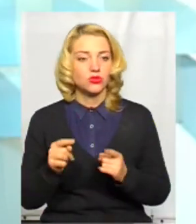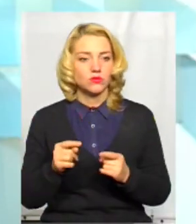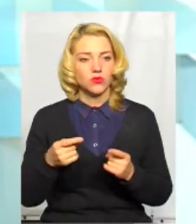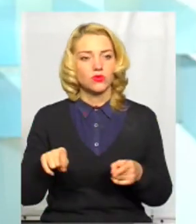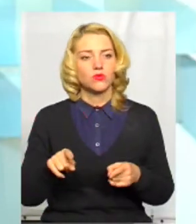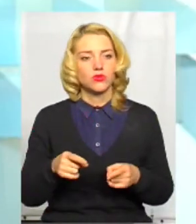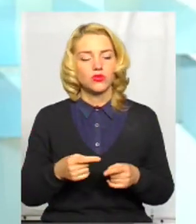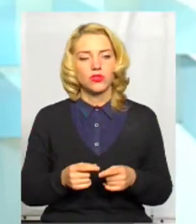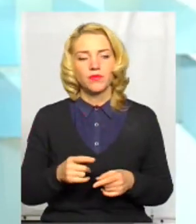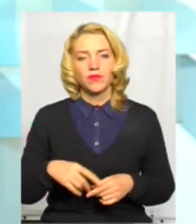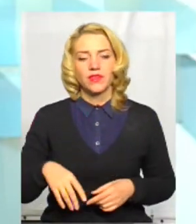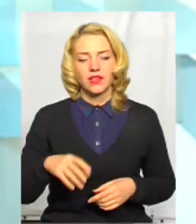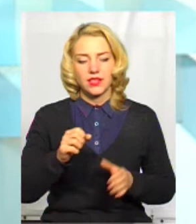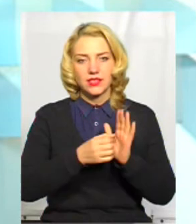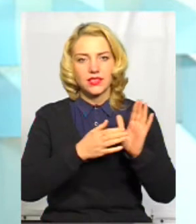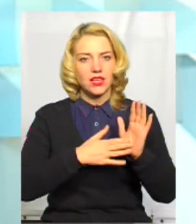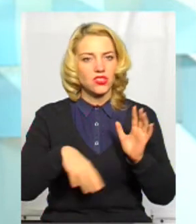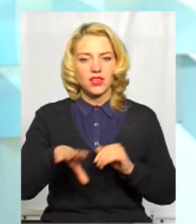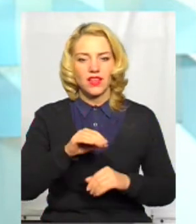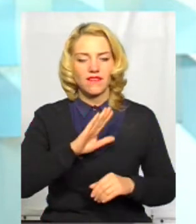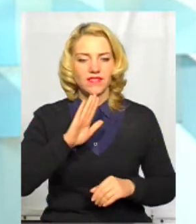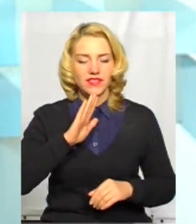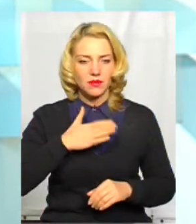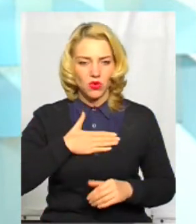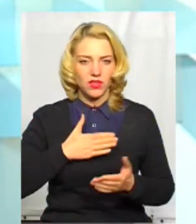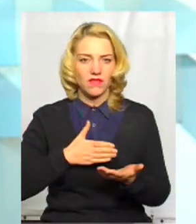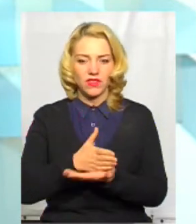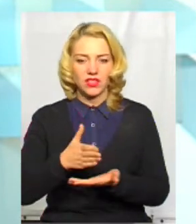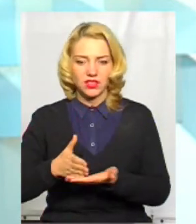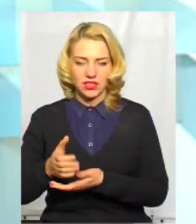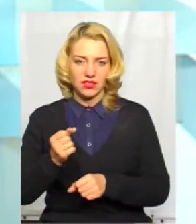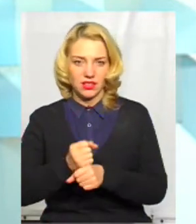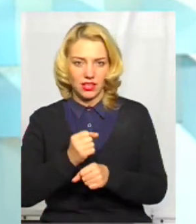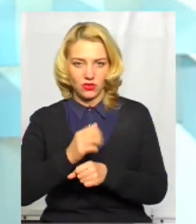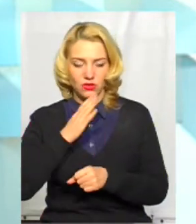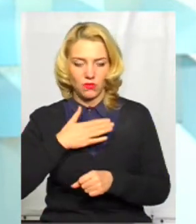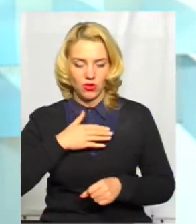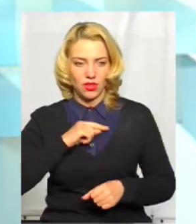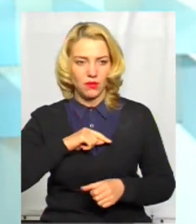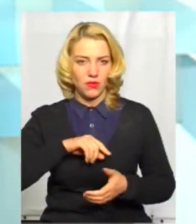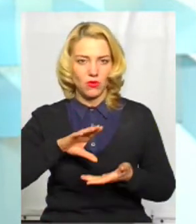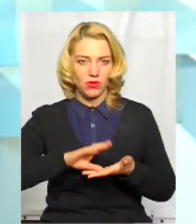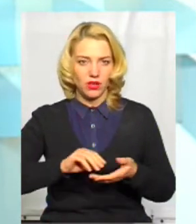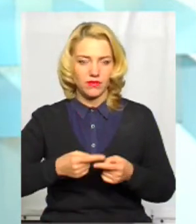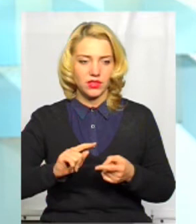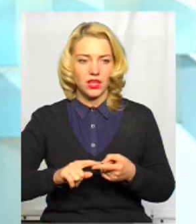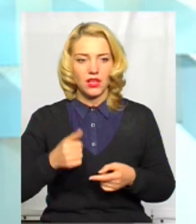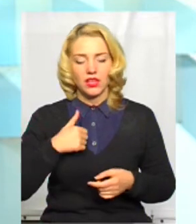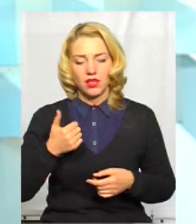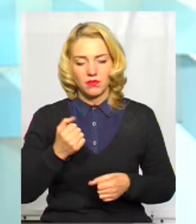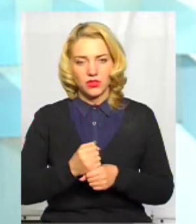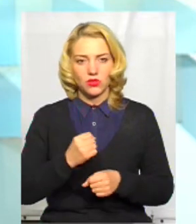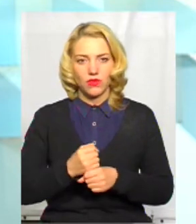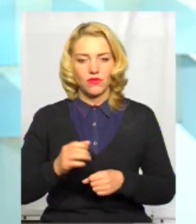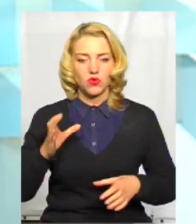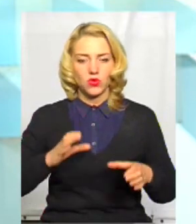зазначили не всі мої види діяльності, які були в мене в біографії. Окрім того, що я працював в Хмельницькому університі управління та права як